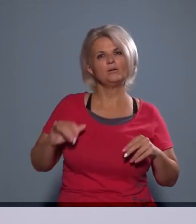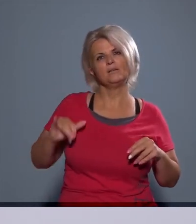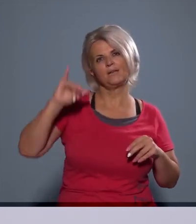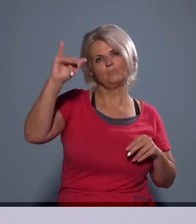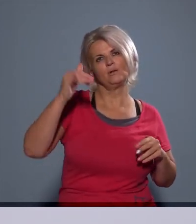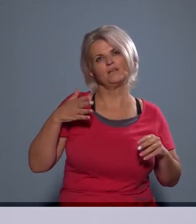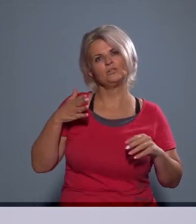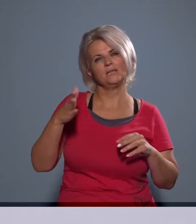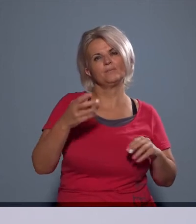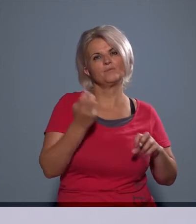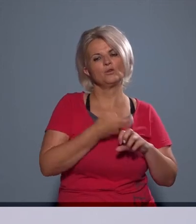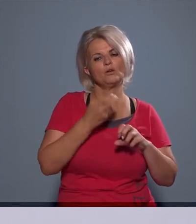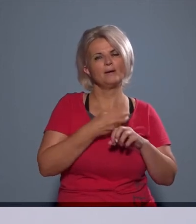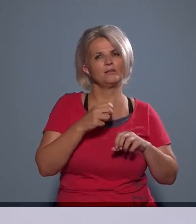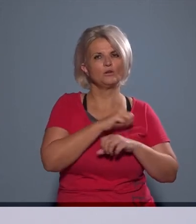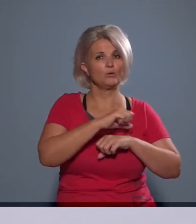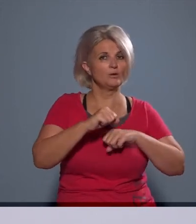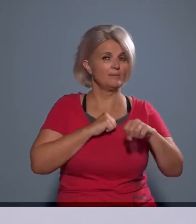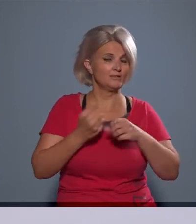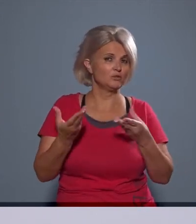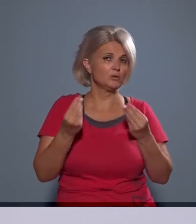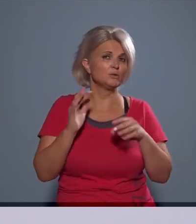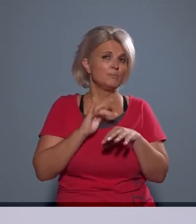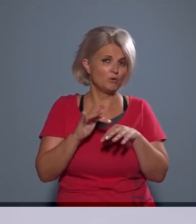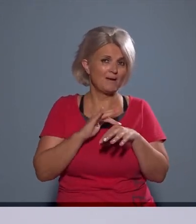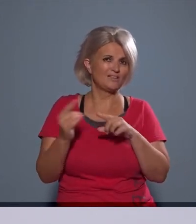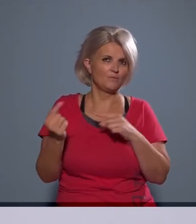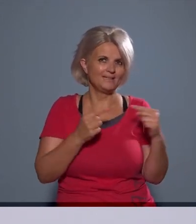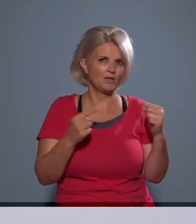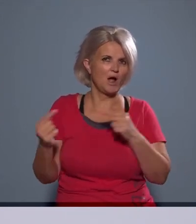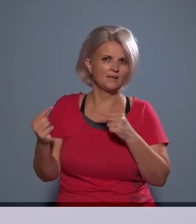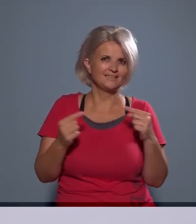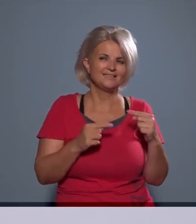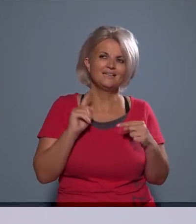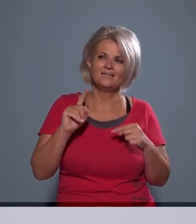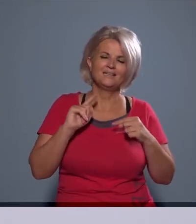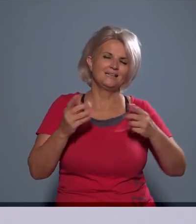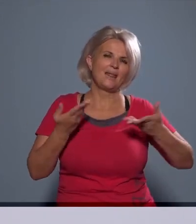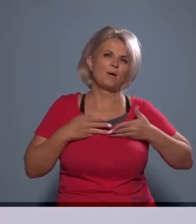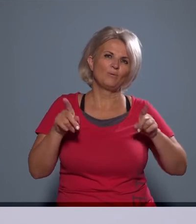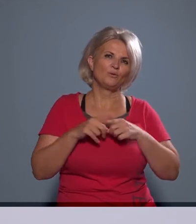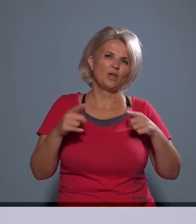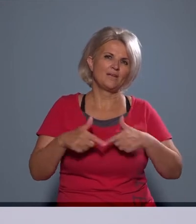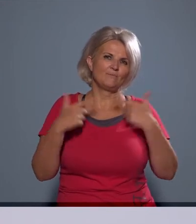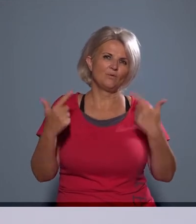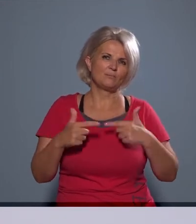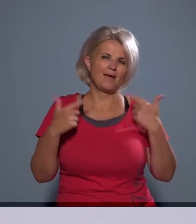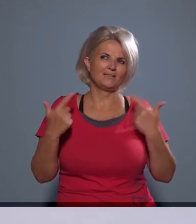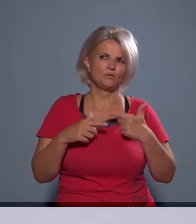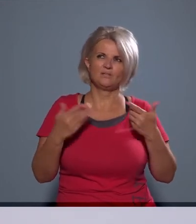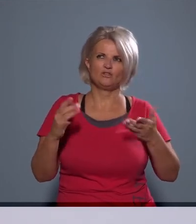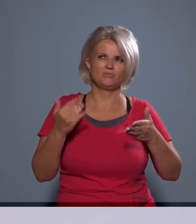kőbányai önkormányzat egyébként est is sokszor próbálta vitatni, de nem igazán kapott olyan információkat, és nem igazán